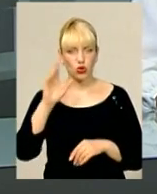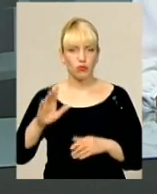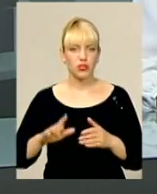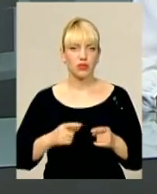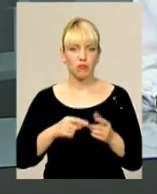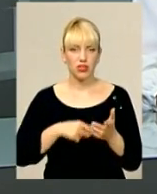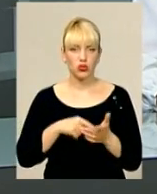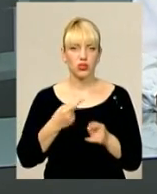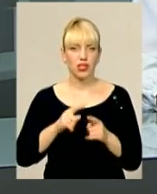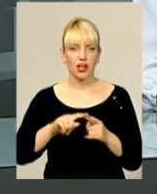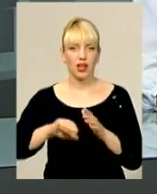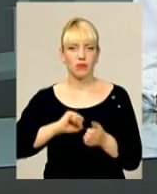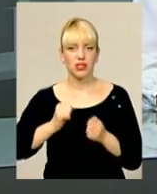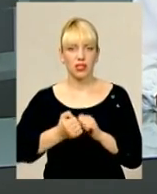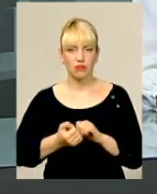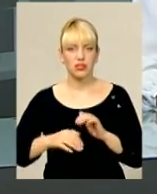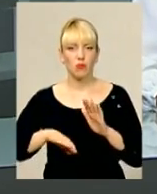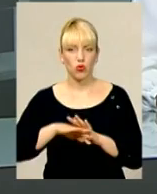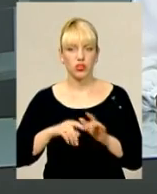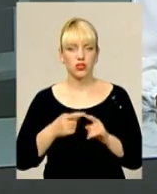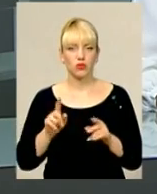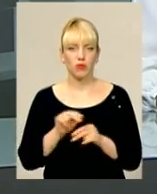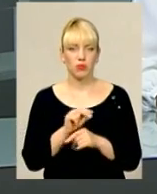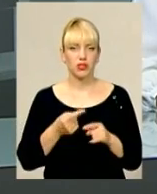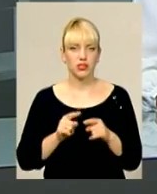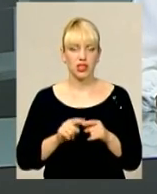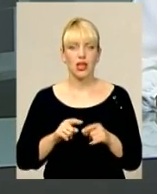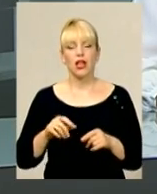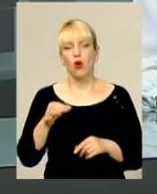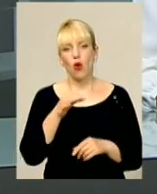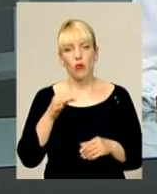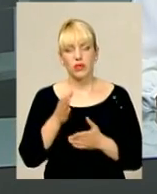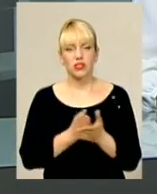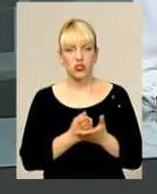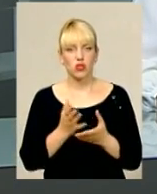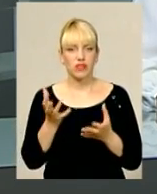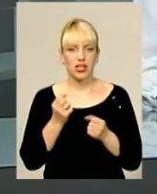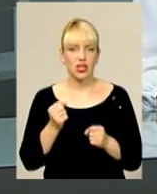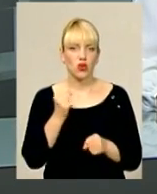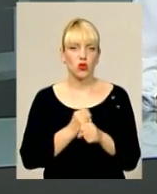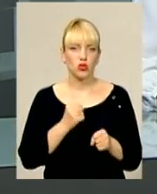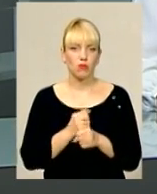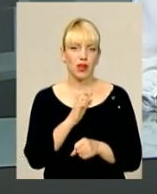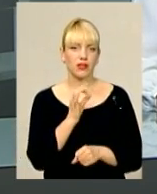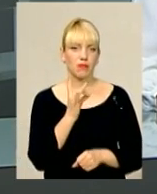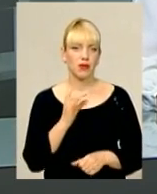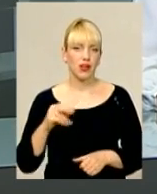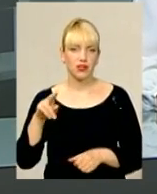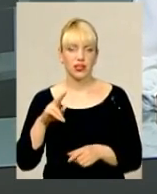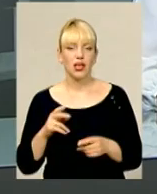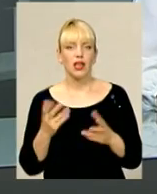Кам'янець-Подільський. Аби виправити це, обласні чиновники взялися розробляти бренд Хмельниччини, яким саме має бути цей бренд,